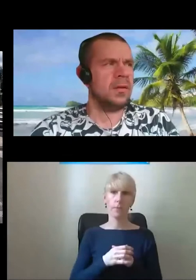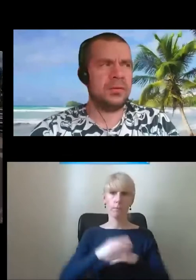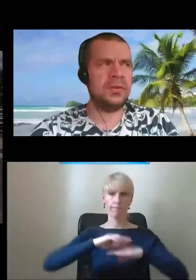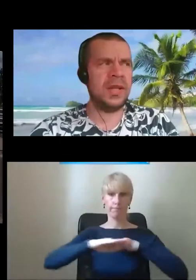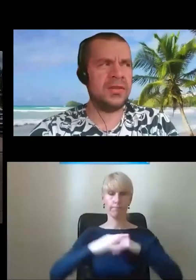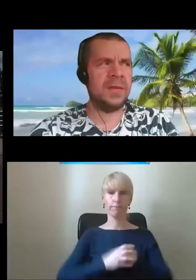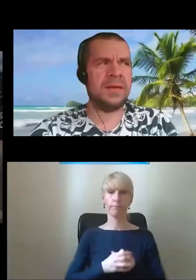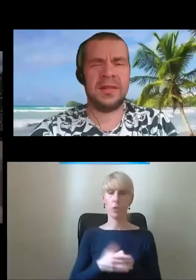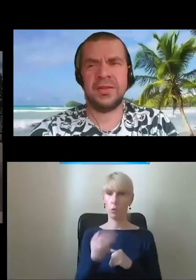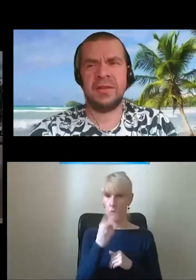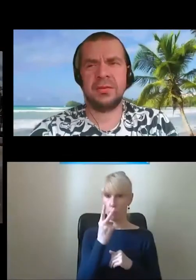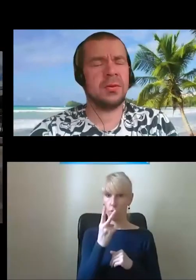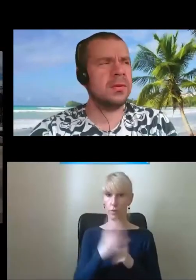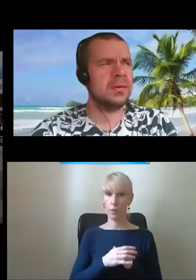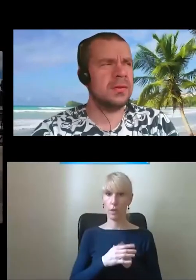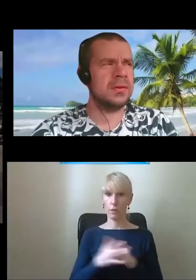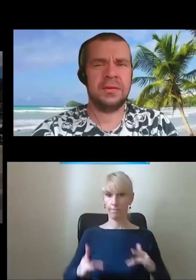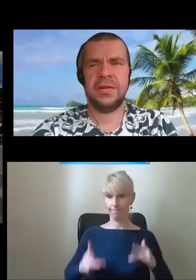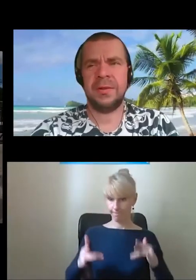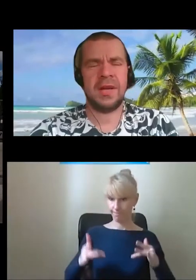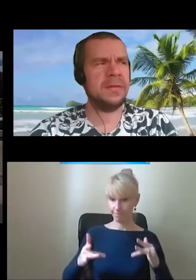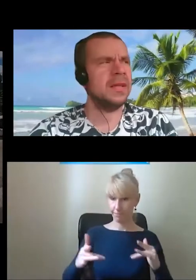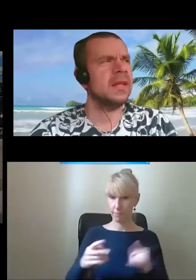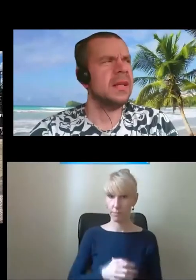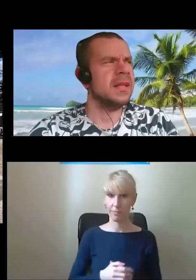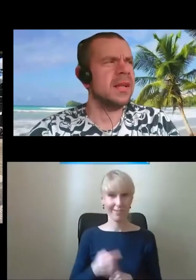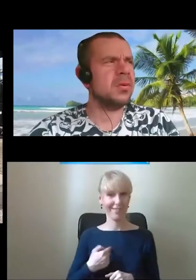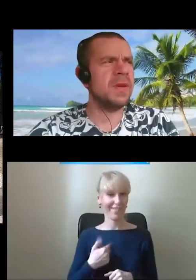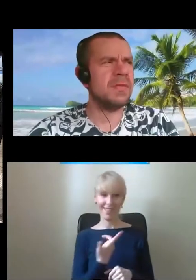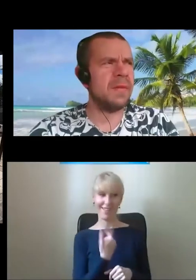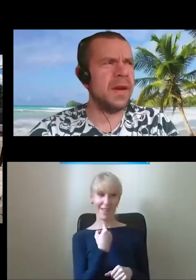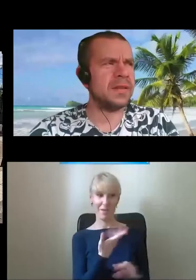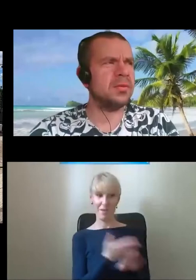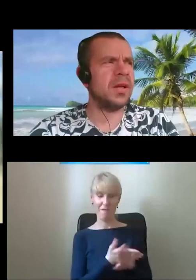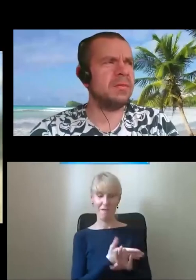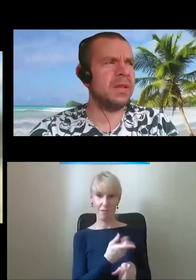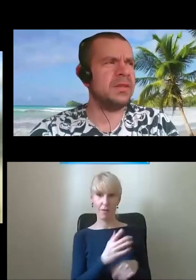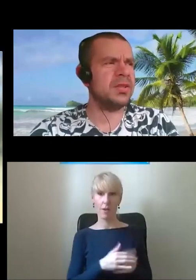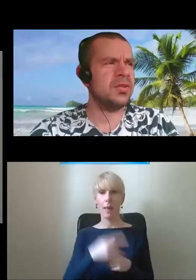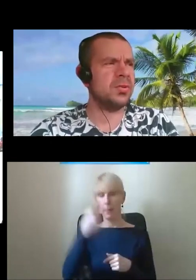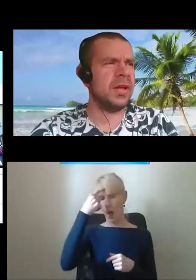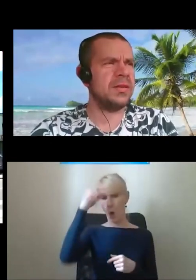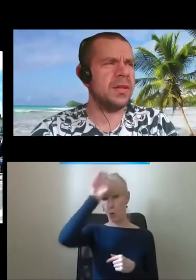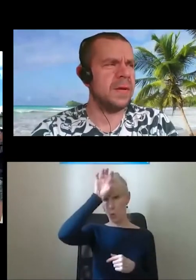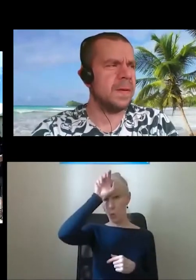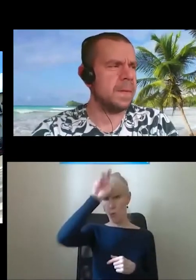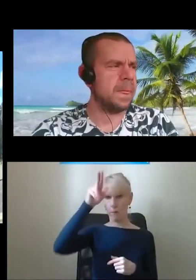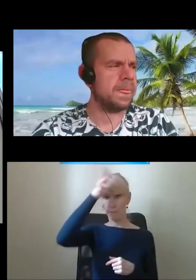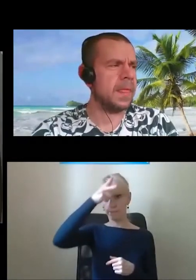O, tu widać, że naprawdę jeżdżę na wózku. Nie ściemniam. Na głowie mam kamerę, z której będzie część ujeść.